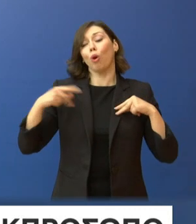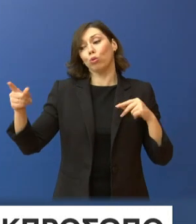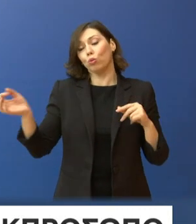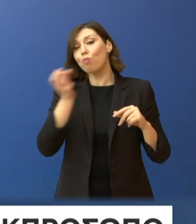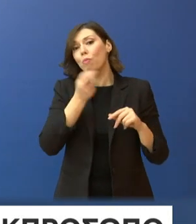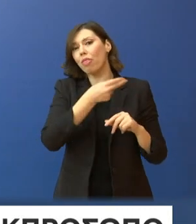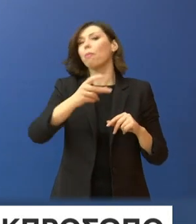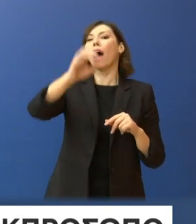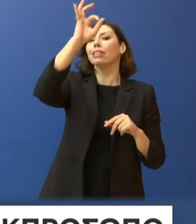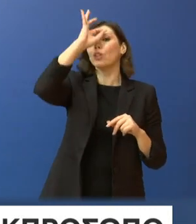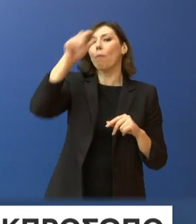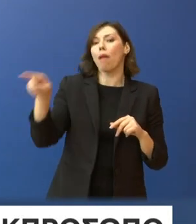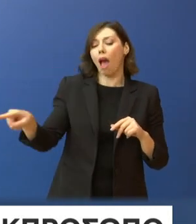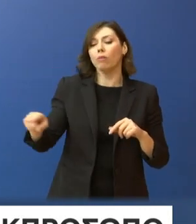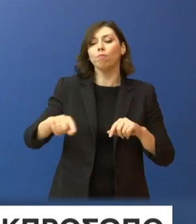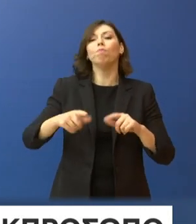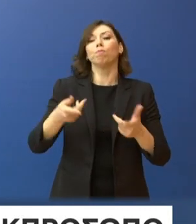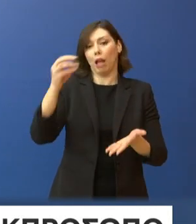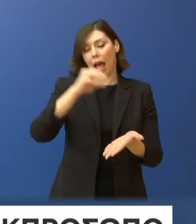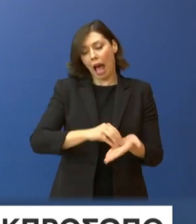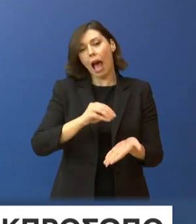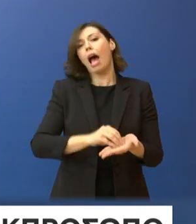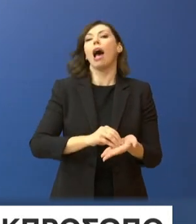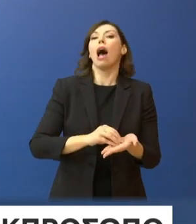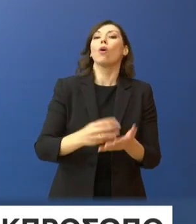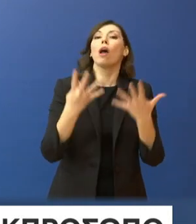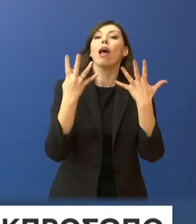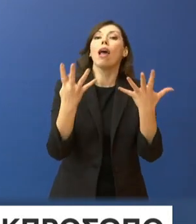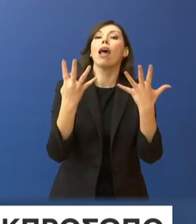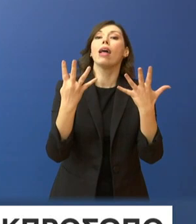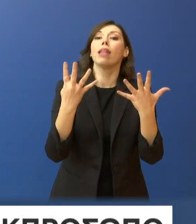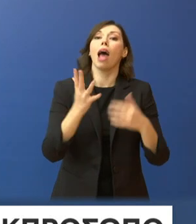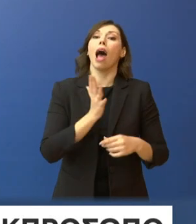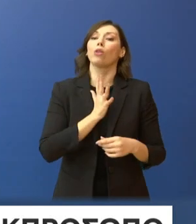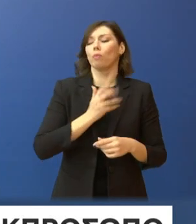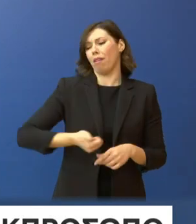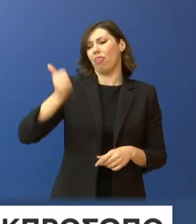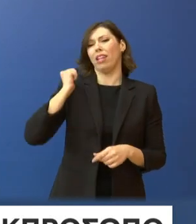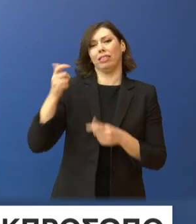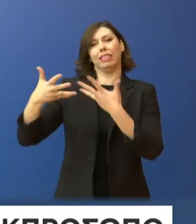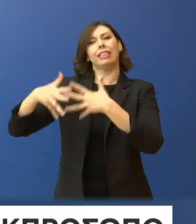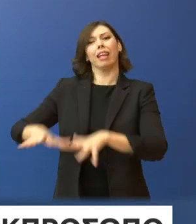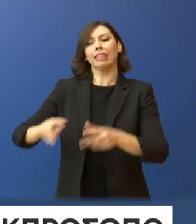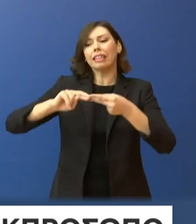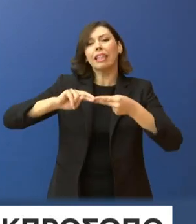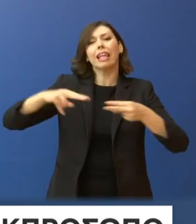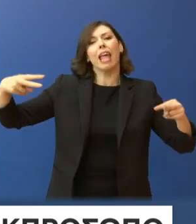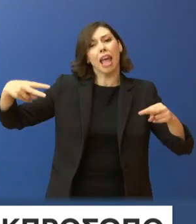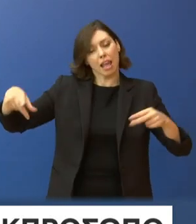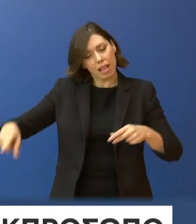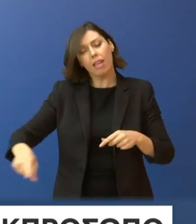ήδη ταυτοποιηθεί εννέα σωροί από το δείγμα DNA που δώσανε χθες οι συγγενείς και που λήφθηκε και από τα θύματα